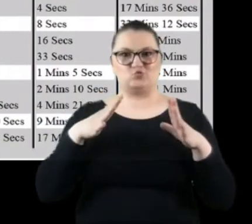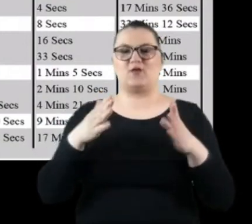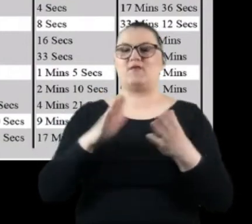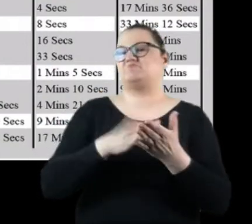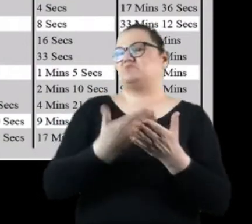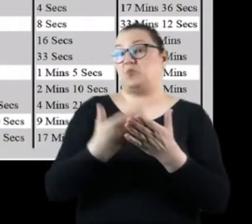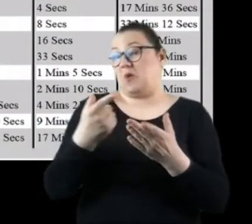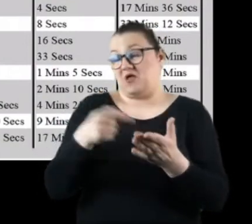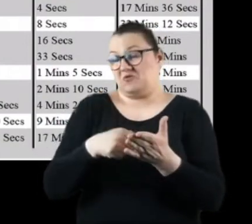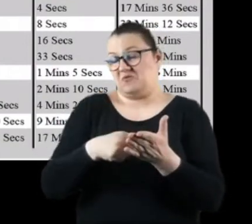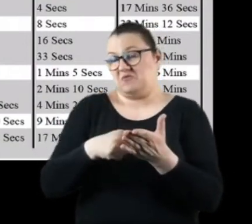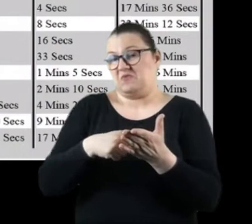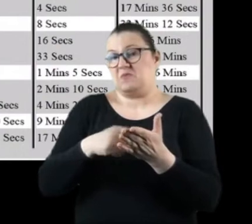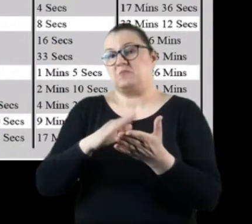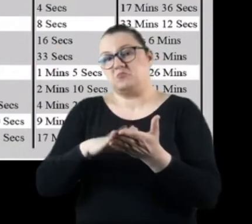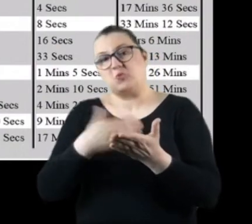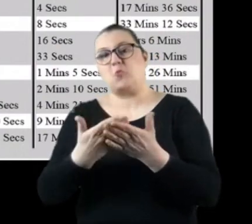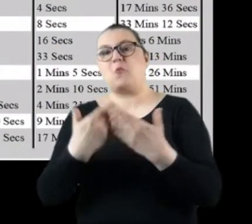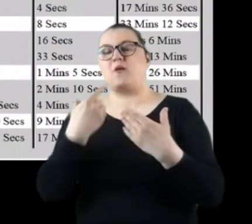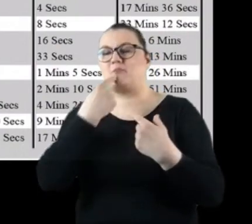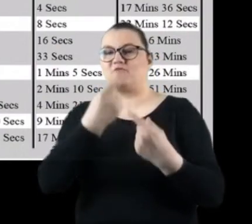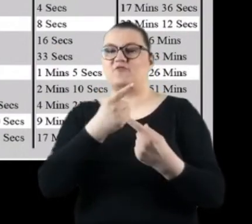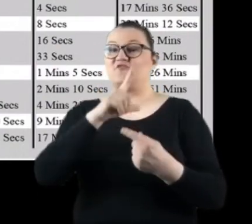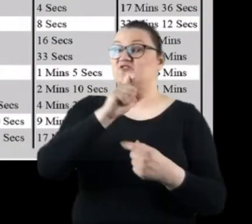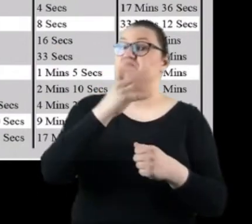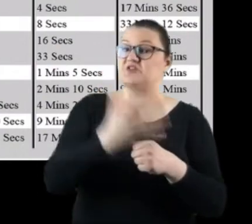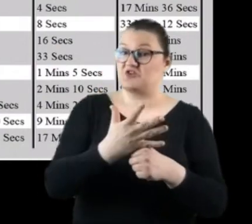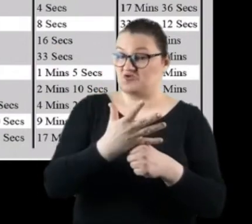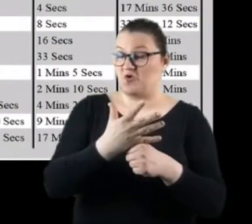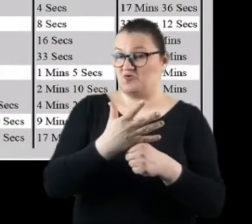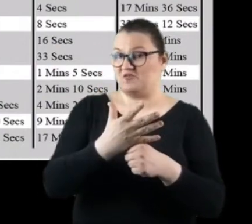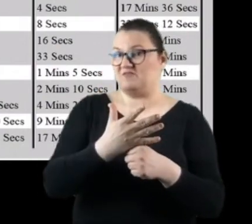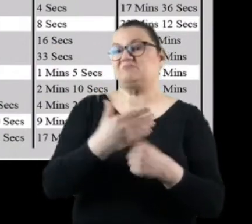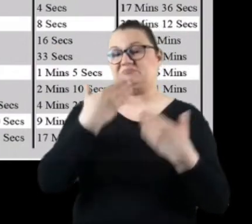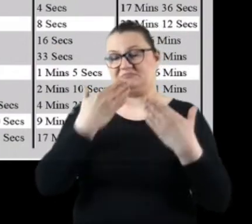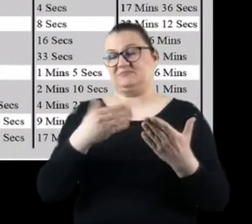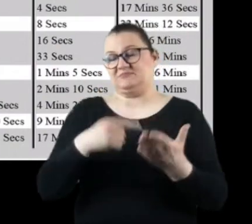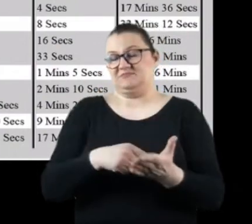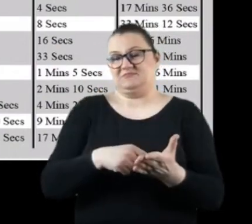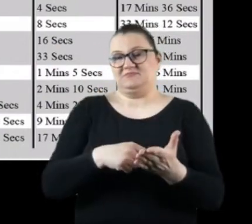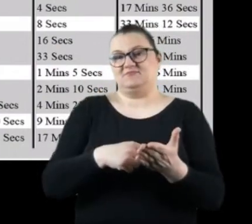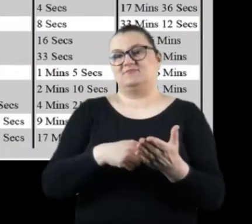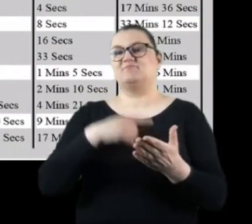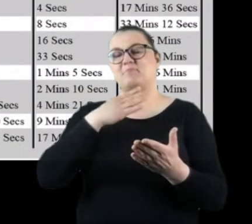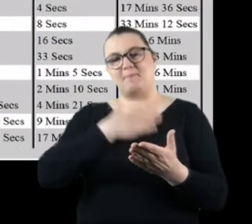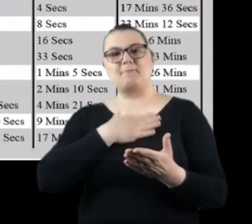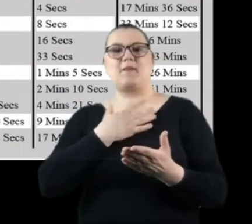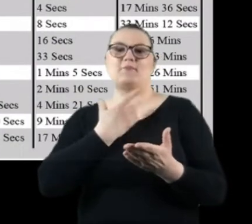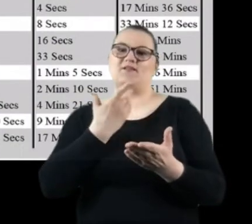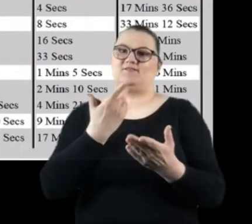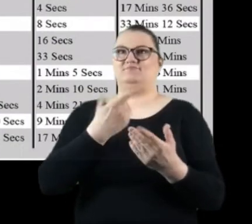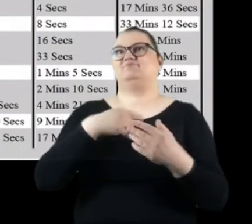jak tutaj na przykładzie podałam, przesłonę 250. Dzięki temu uzyskujemy praktycznie